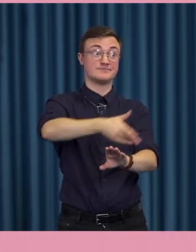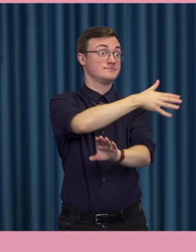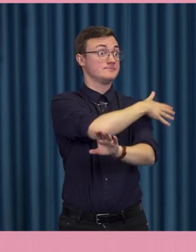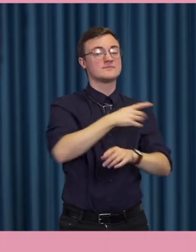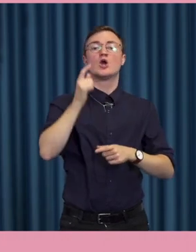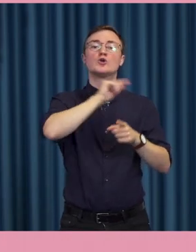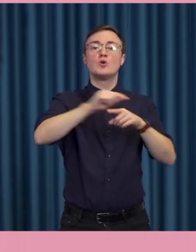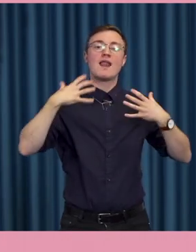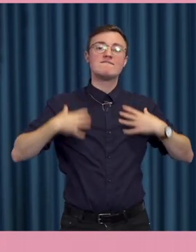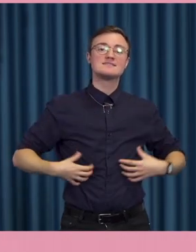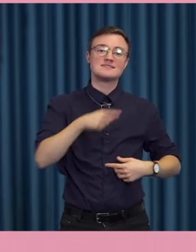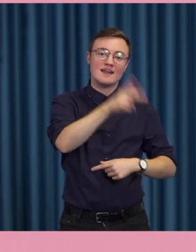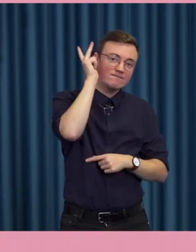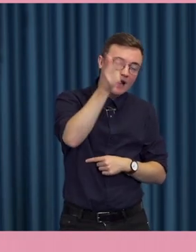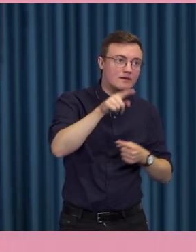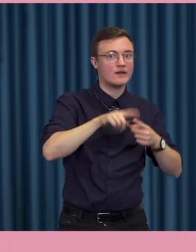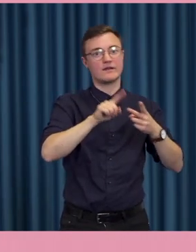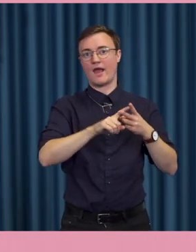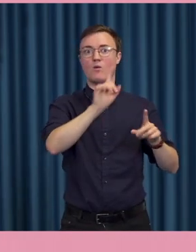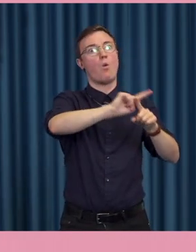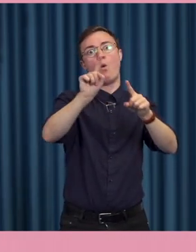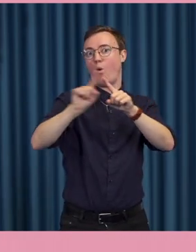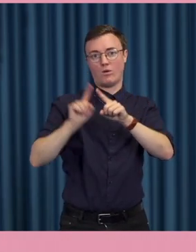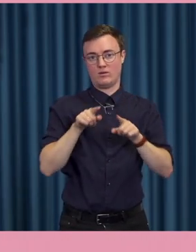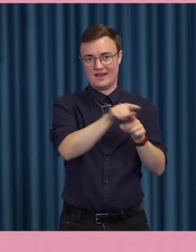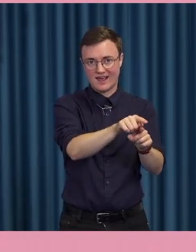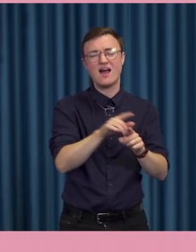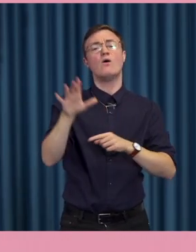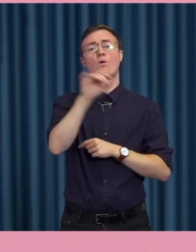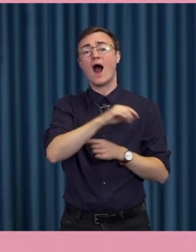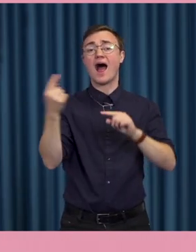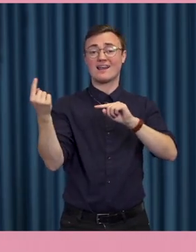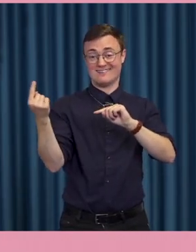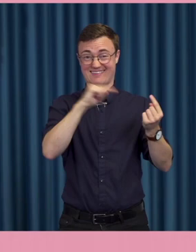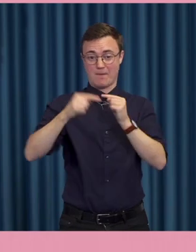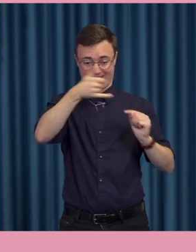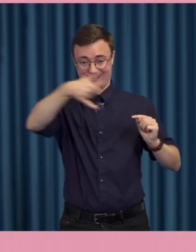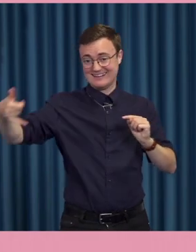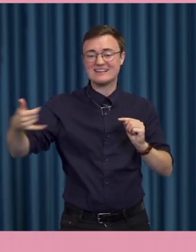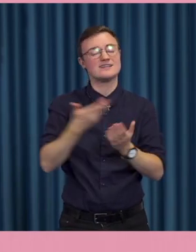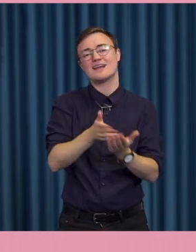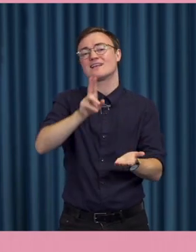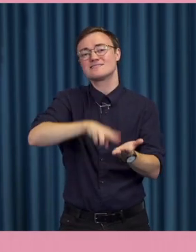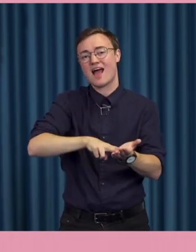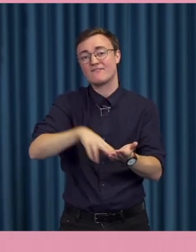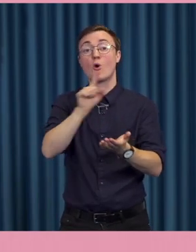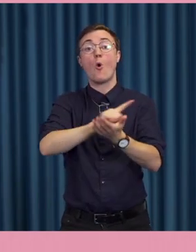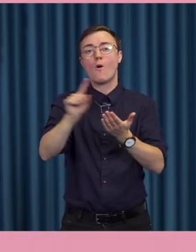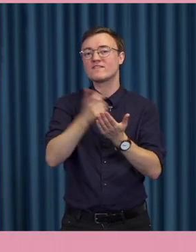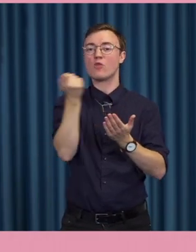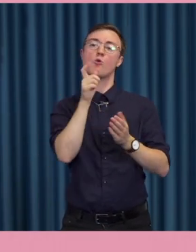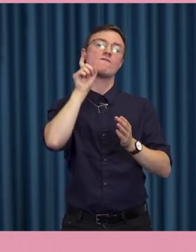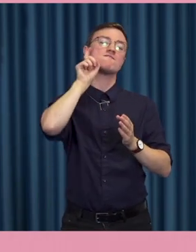i Frankrike till olika drivkrafter. Och allt i debatten är inte sant. Ofta handlar det om någon typ av förfalskning,